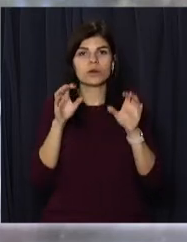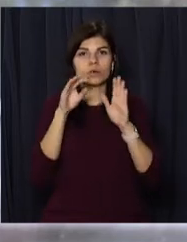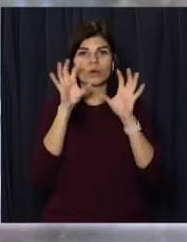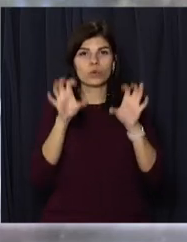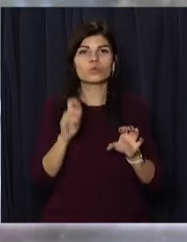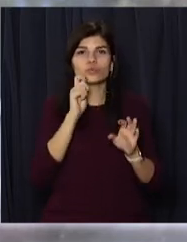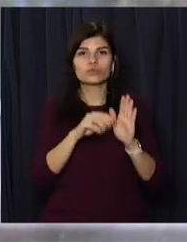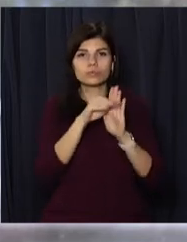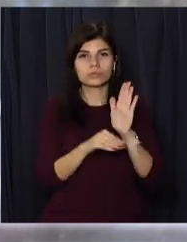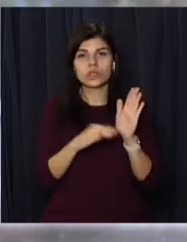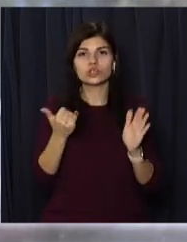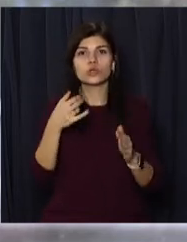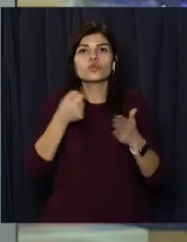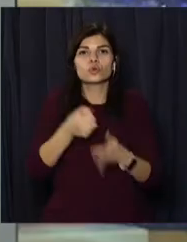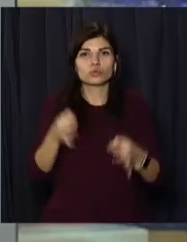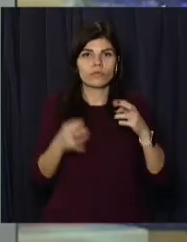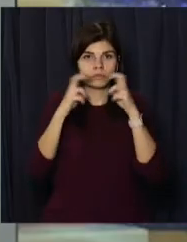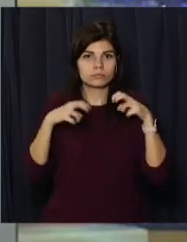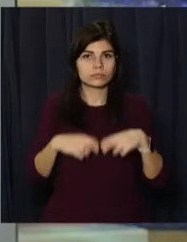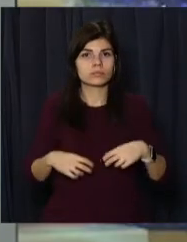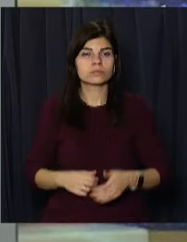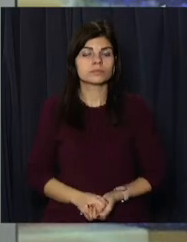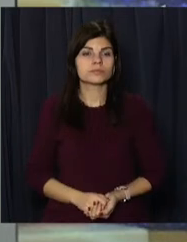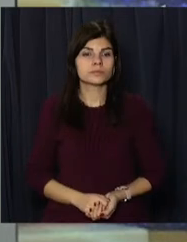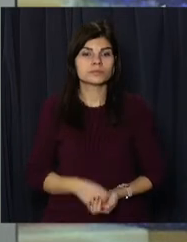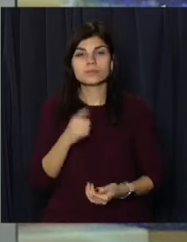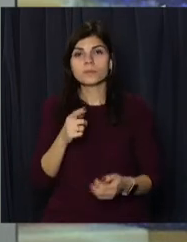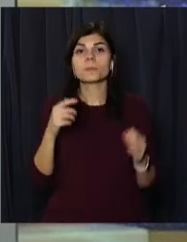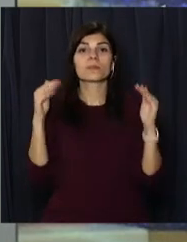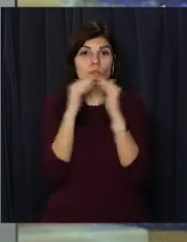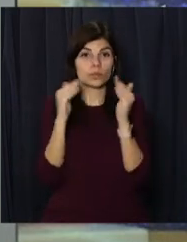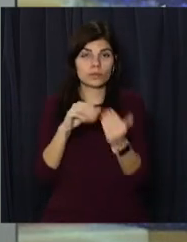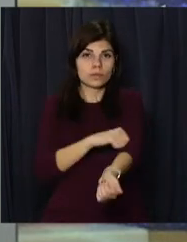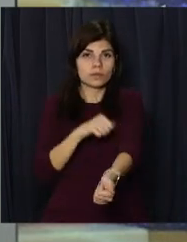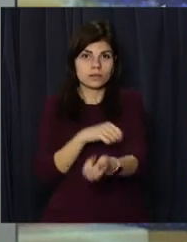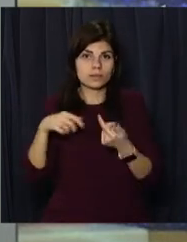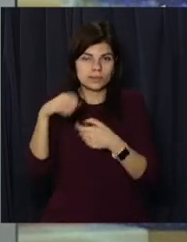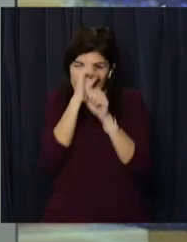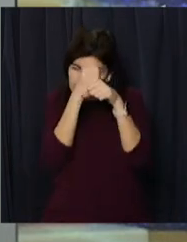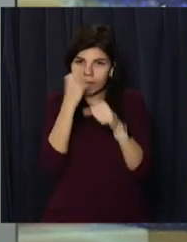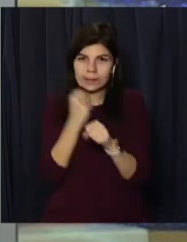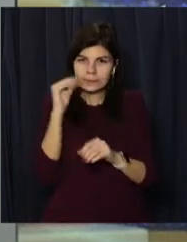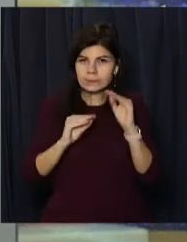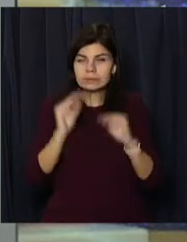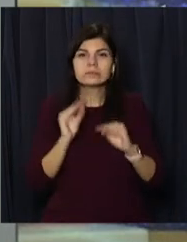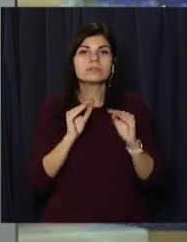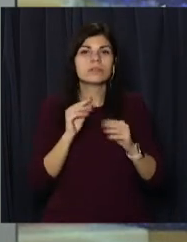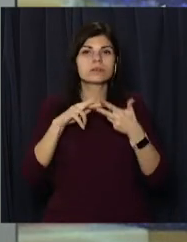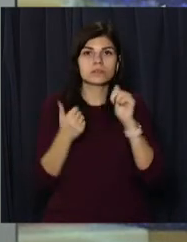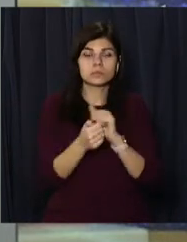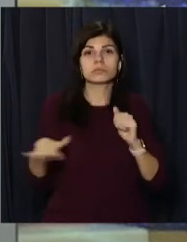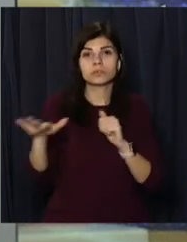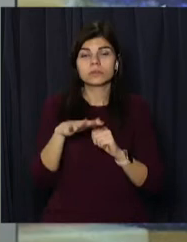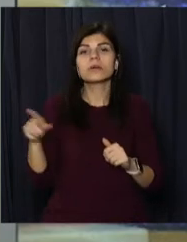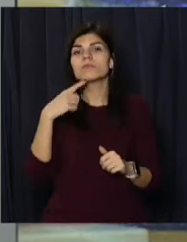зараз розпочаток судове слідство. Домашню нарколабораторію виявили в одній із квартир Кам'янського. За даними